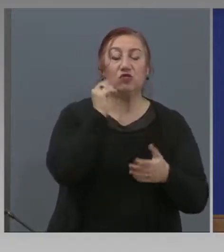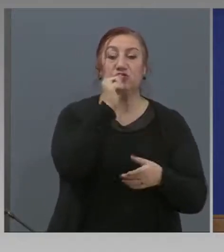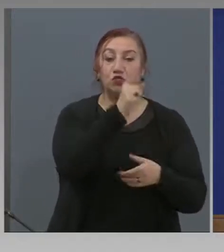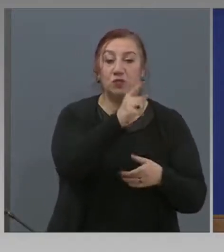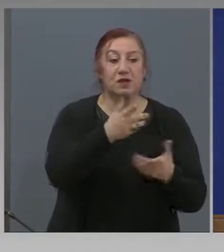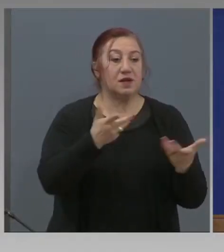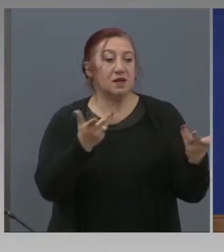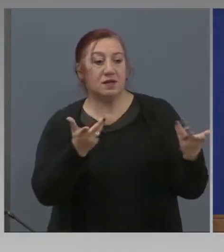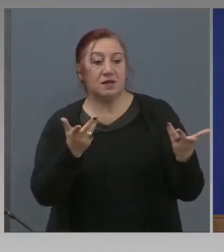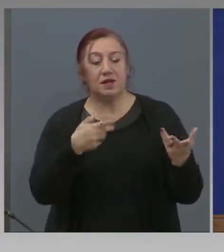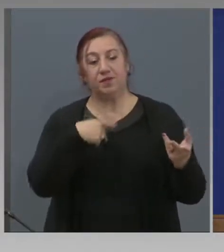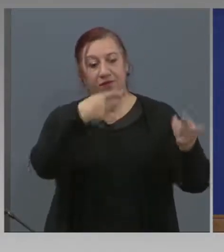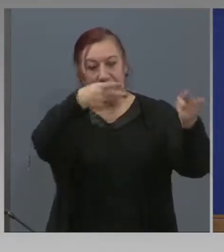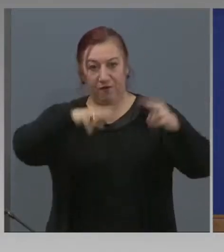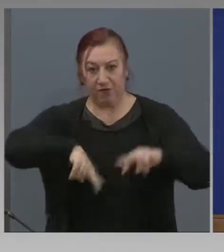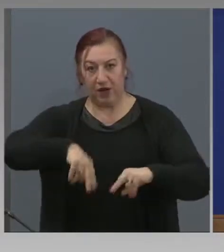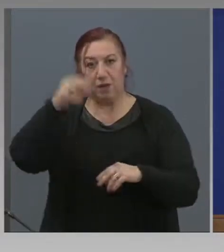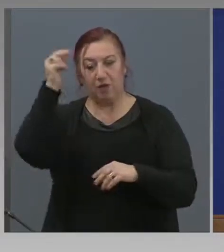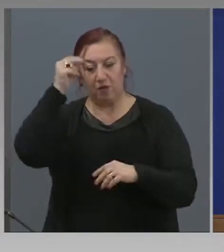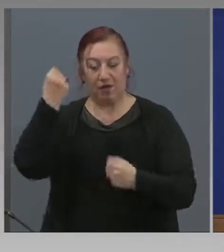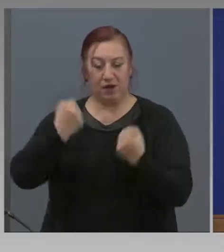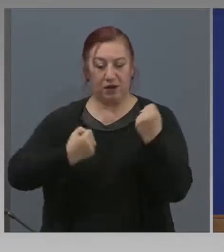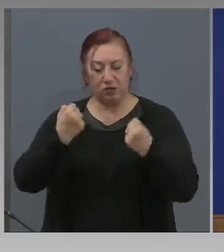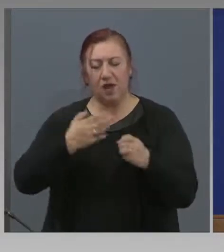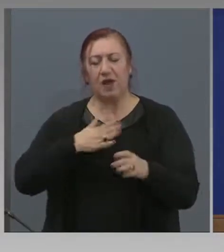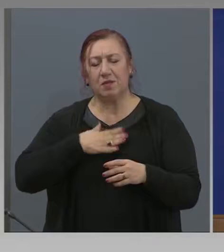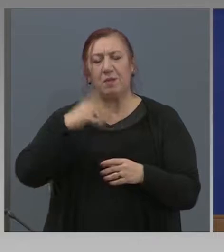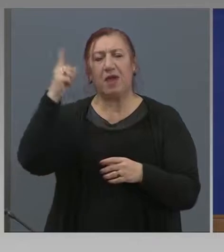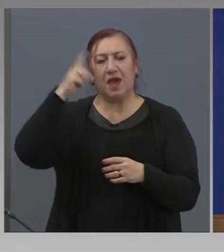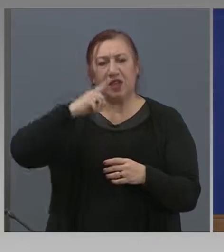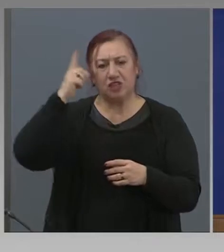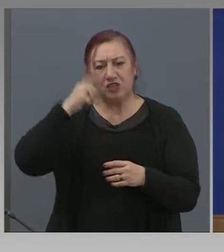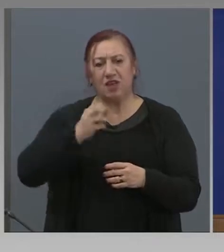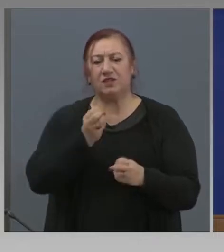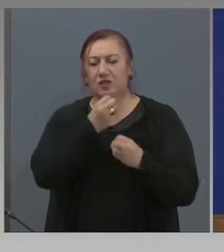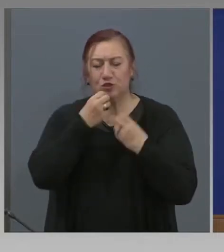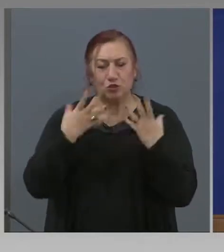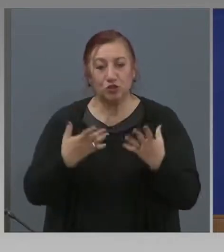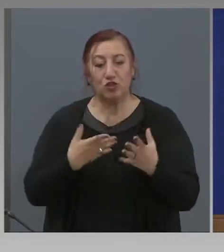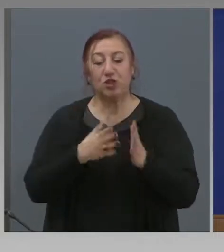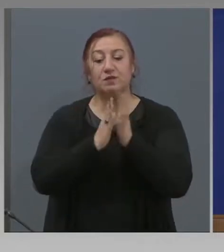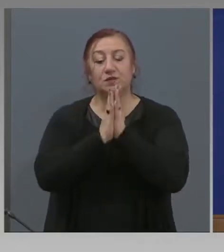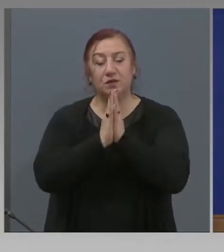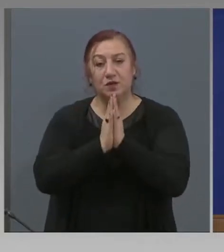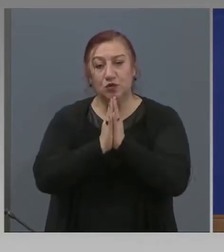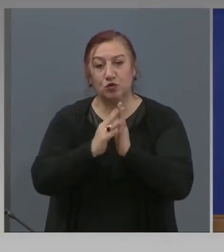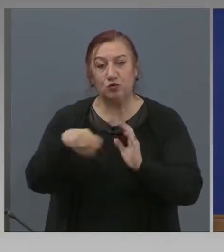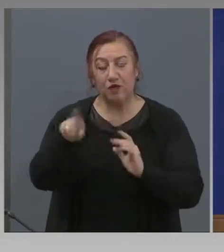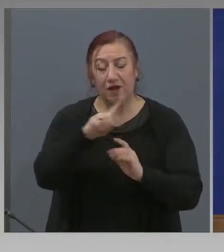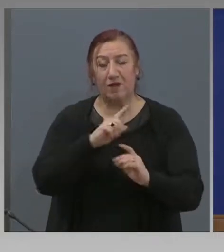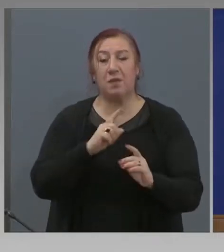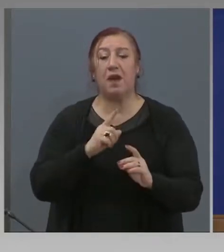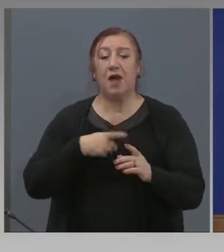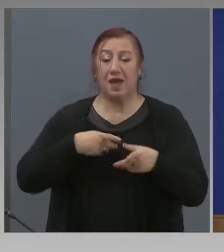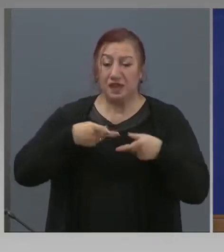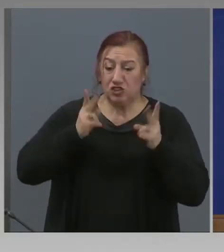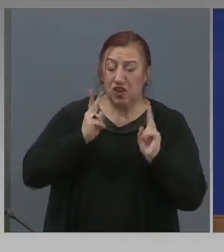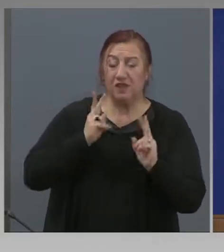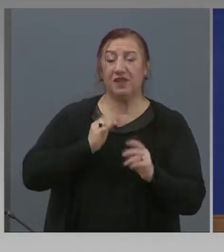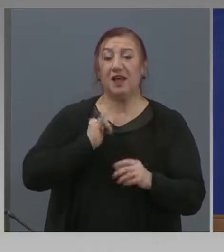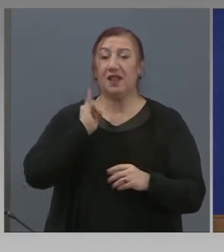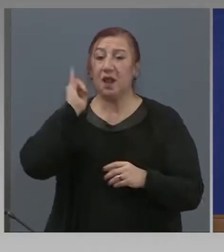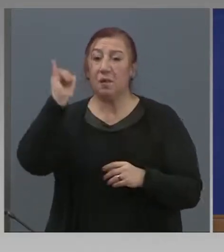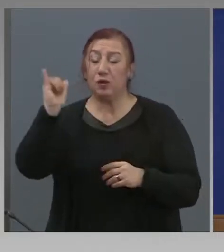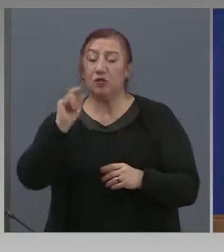ежедневно казуси и случаи. Ще използвам, че съм с вас още веднъж да призува наистина да предприемат пътувания само